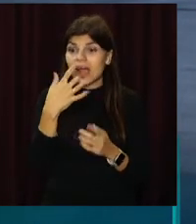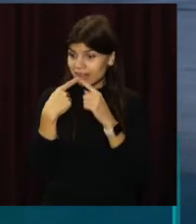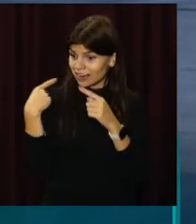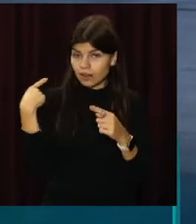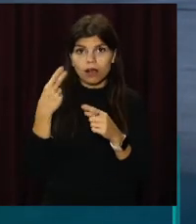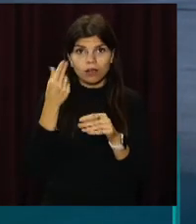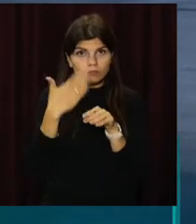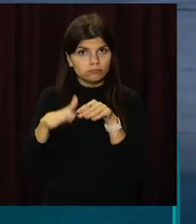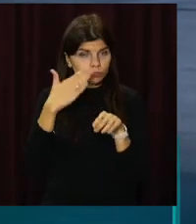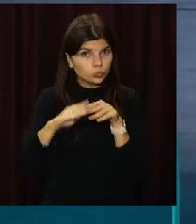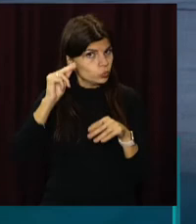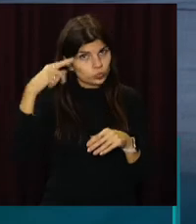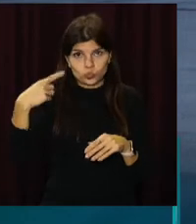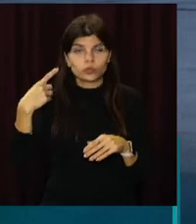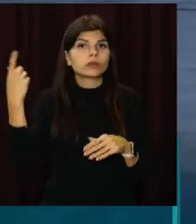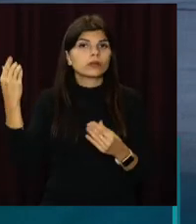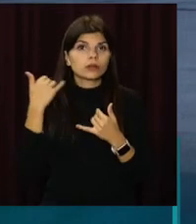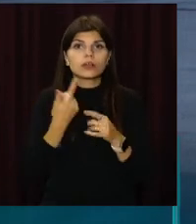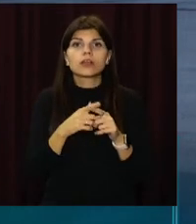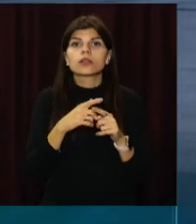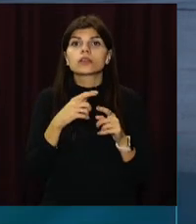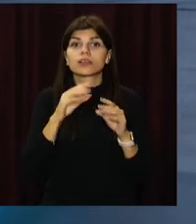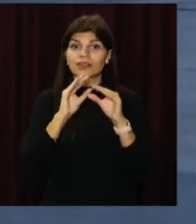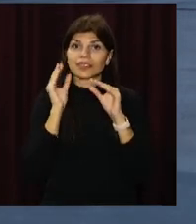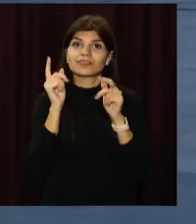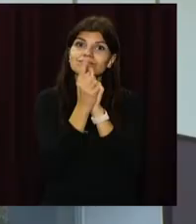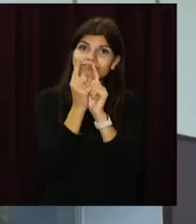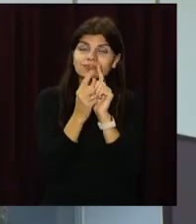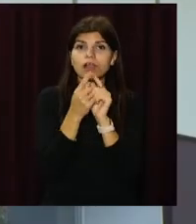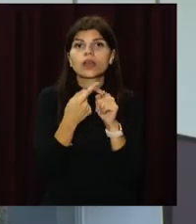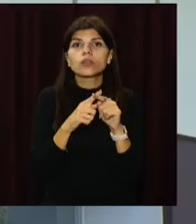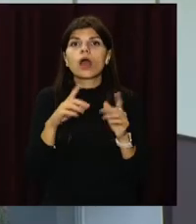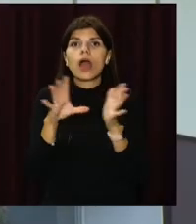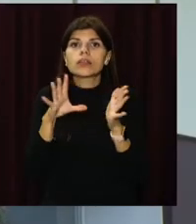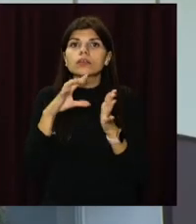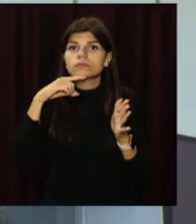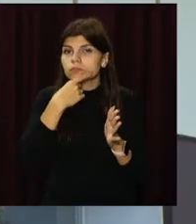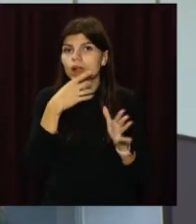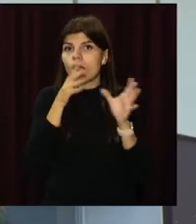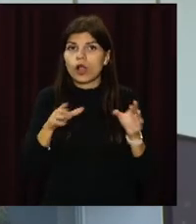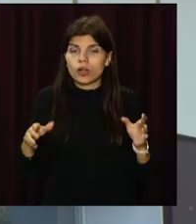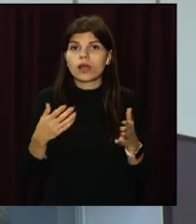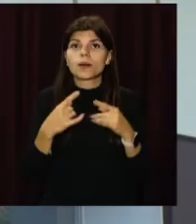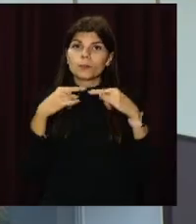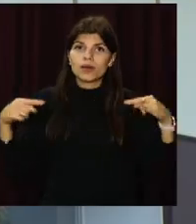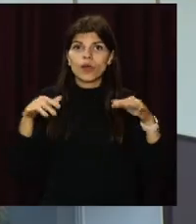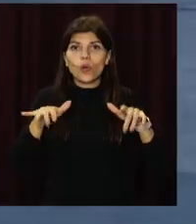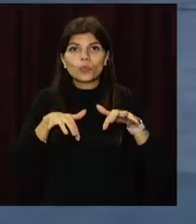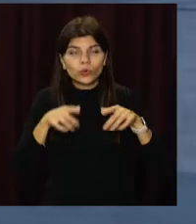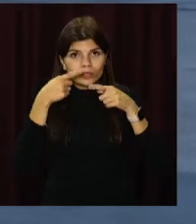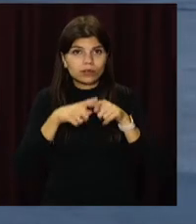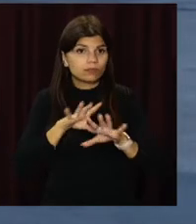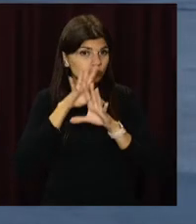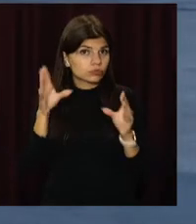кошти на модернізацію школи, це енергоефективність, це забезпечення учнів меблями, партами, комп